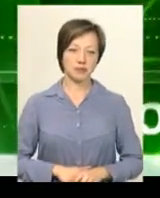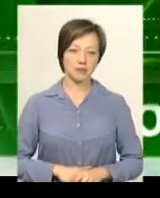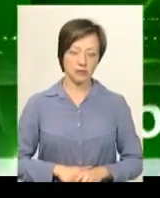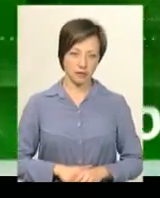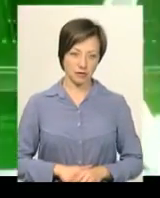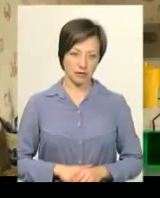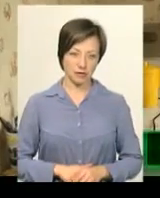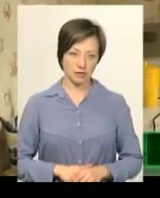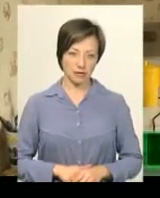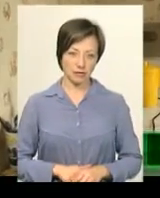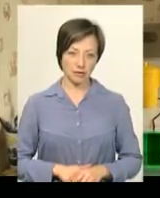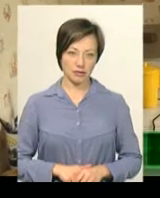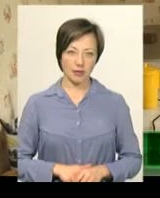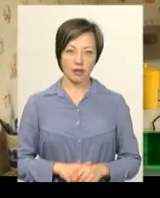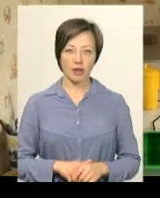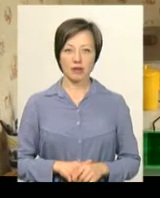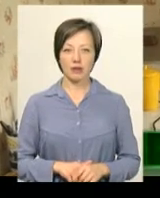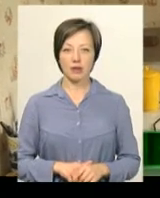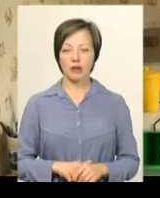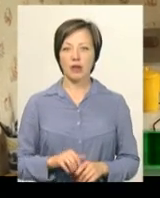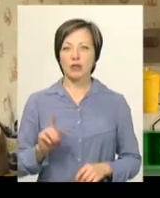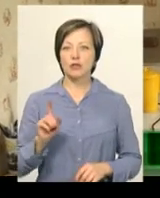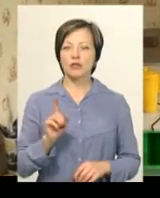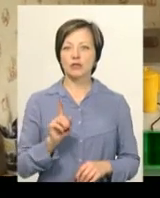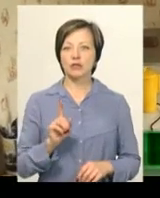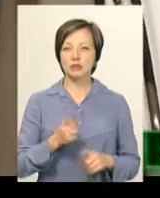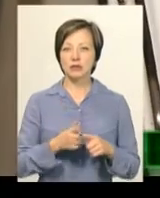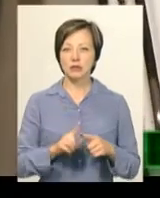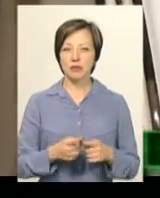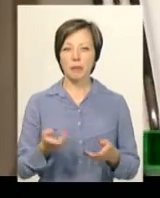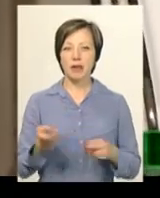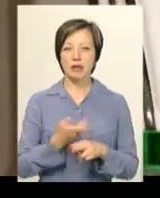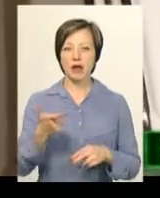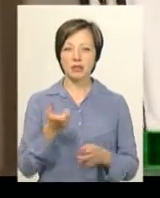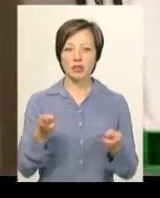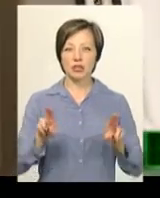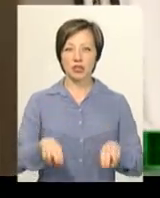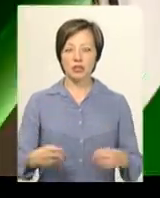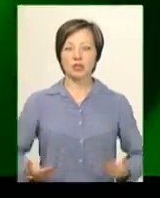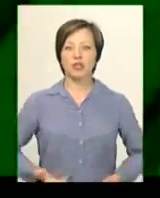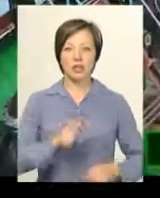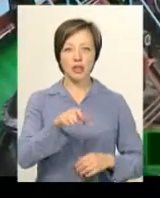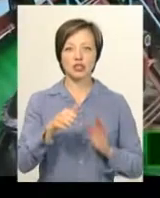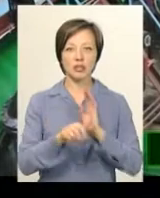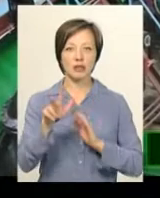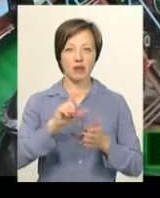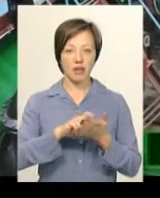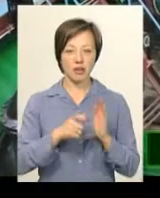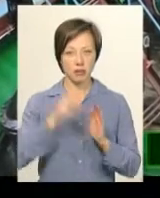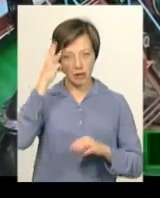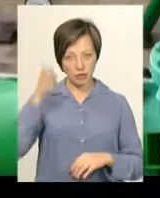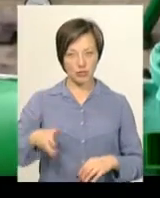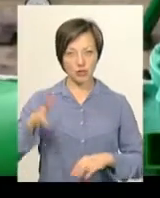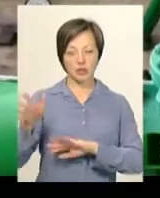Музика Шостий день без газу залишаються мешканці 63-х квартир Хмельницької багатоповерхівки. Завтра у